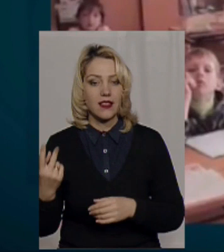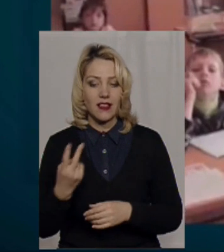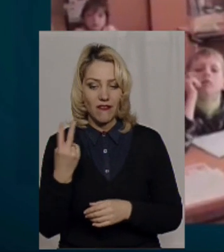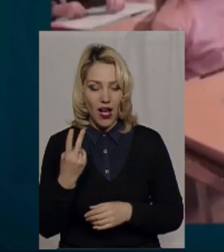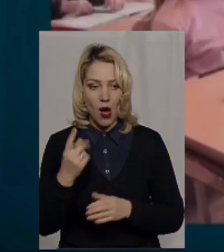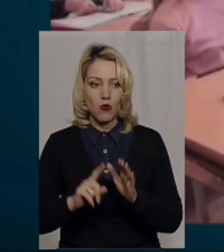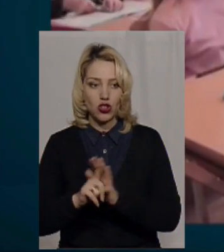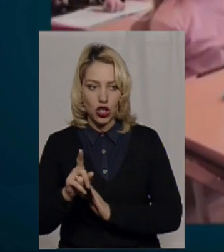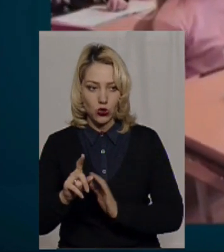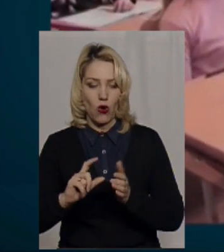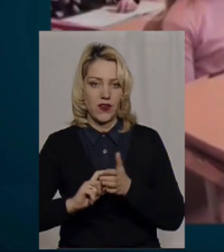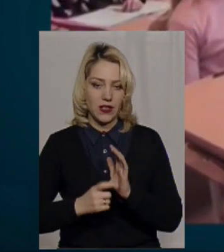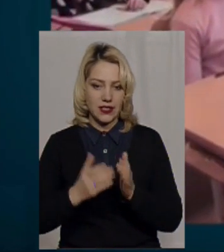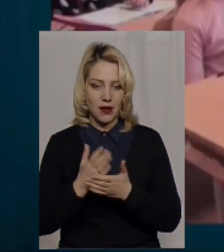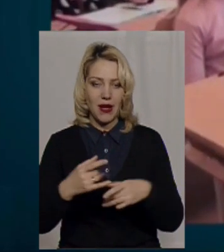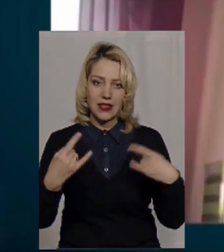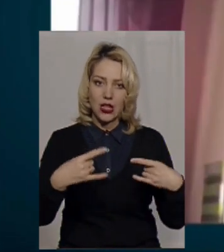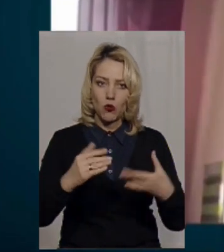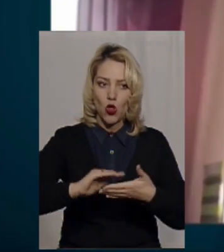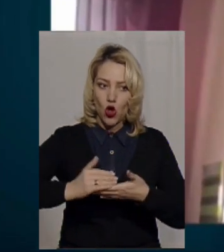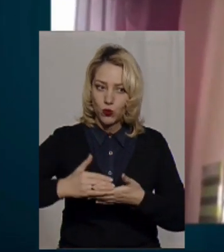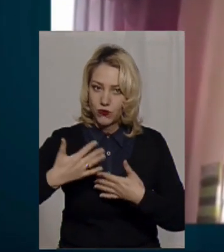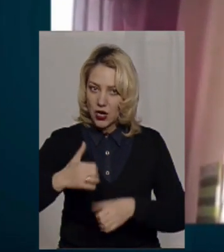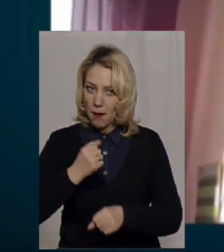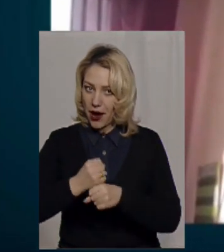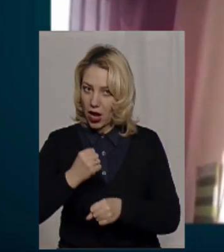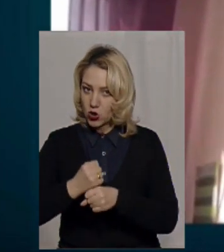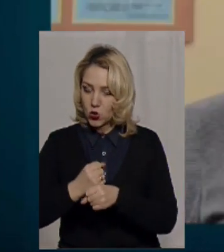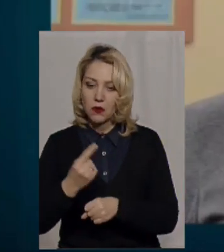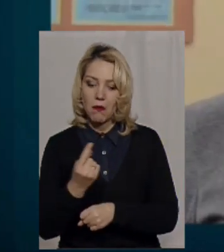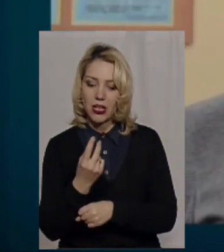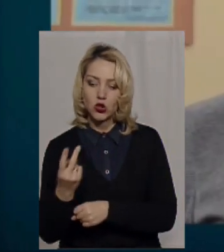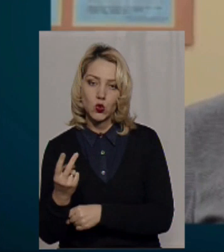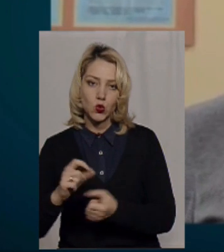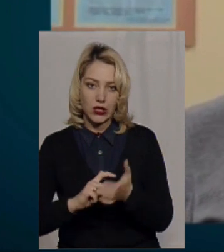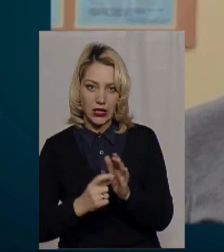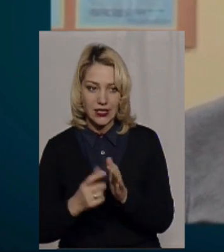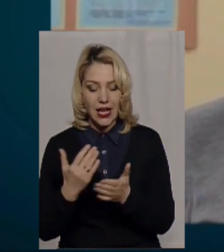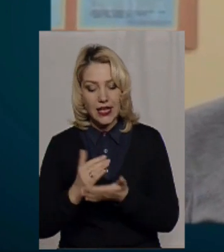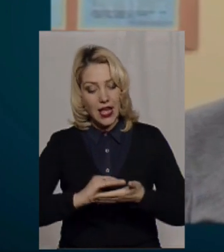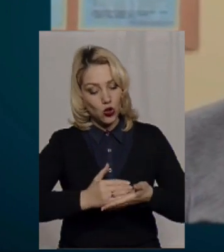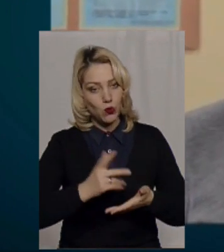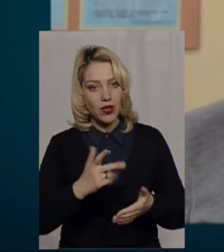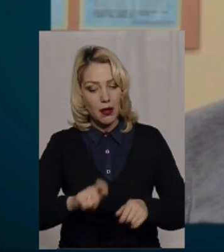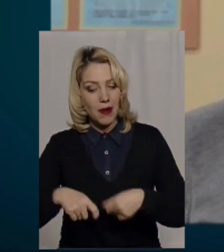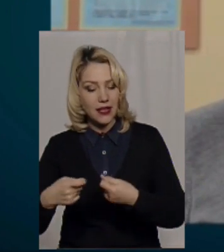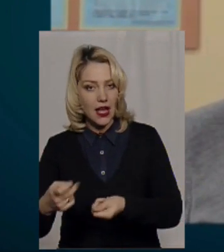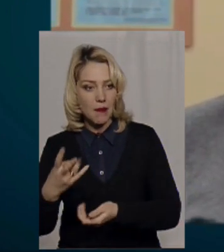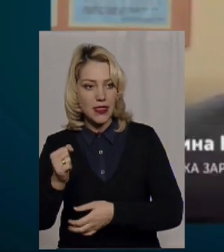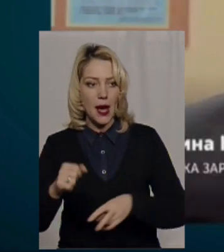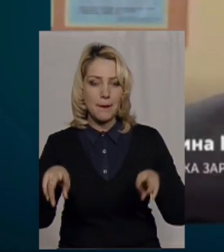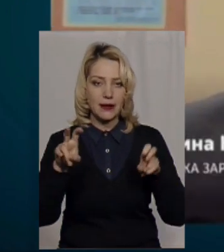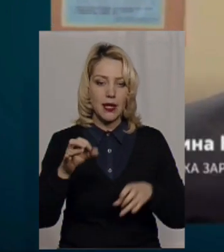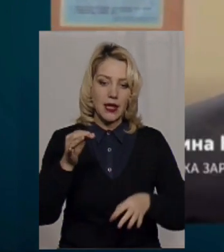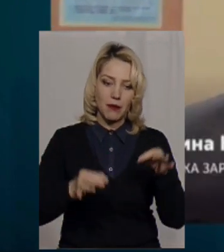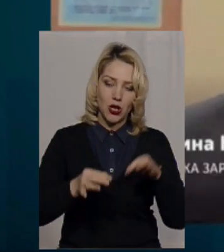телевізори, ноутбуки працюють, перший, другий клас. Є декілька ноутбуків, які ми передаємо, скажімо, на предмети предночого